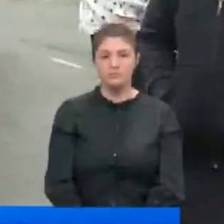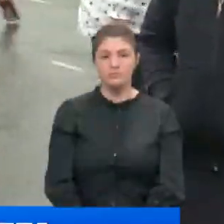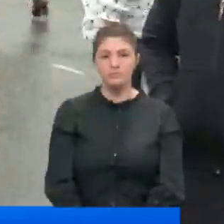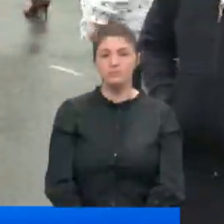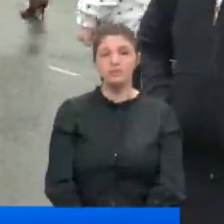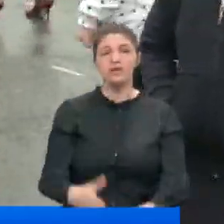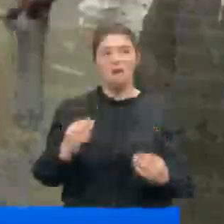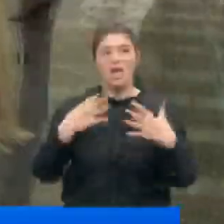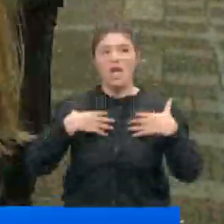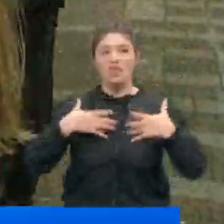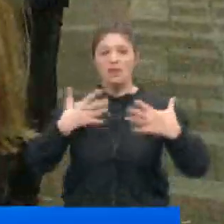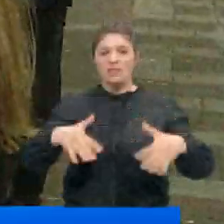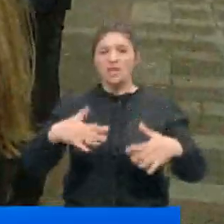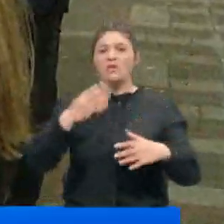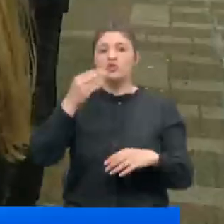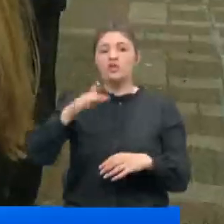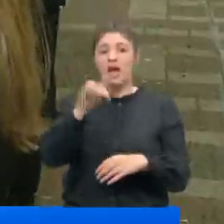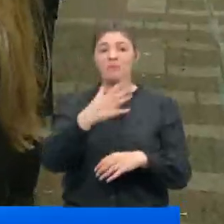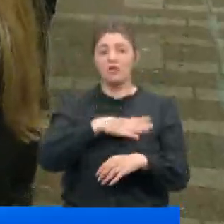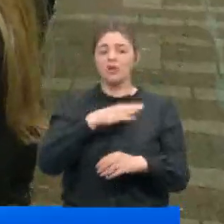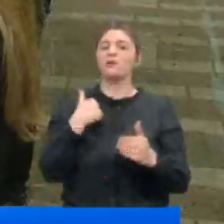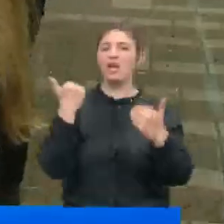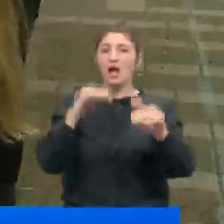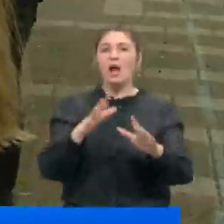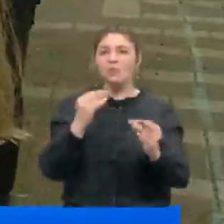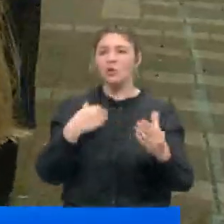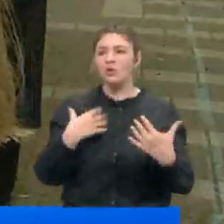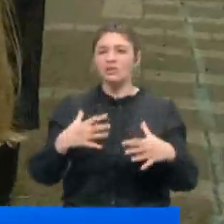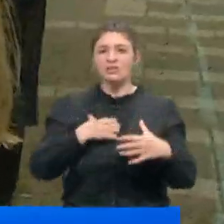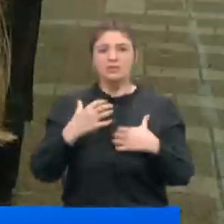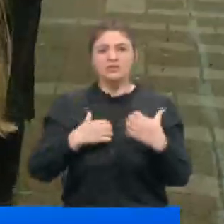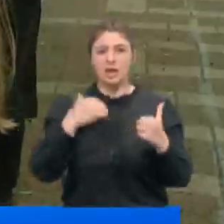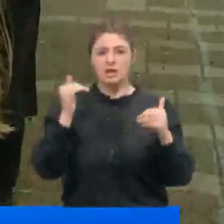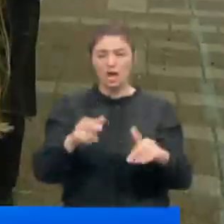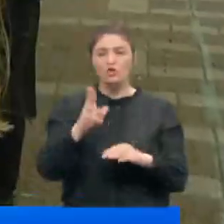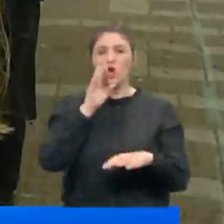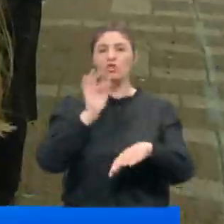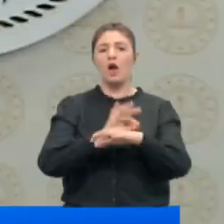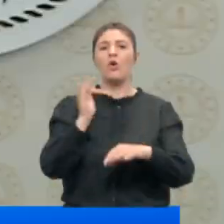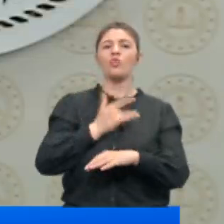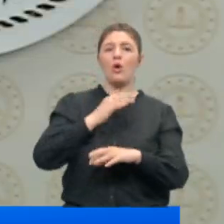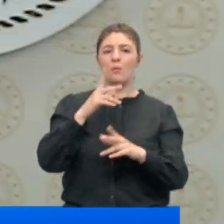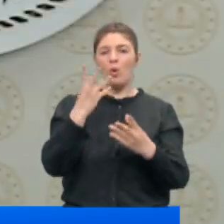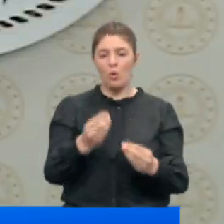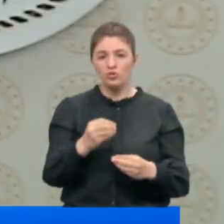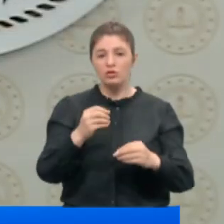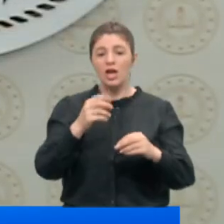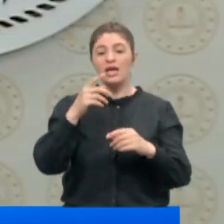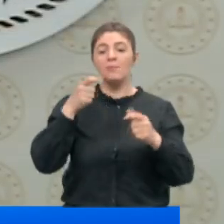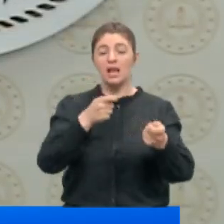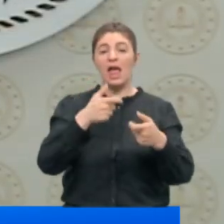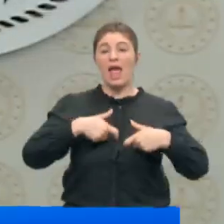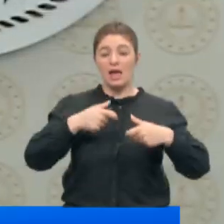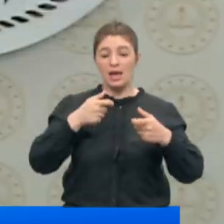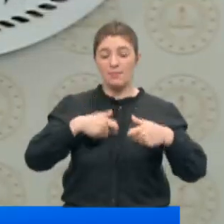Bir heyecan, bir stres. Ama çocuk gelmek istiyordu, geldik ama çok telaşlı bir şekilde oldu. Yine son dakika golü oldu. Milli Eğitim Bakanı Ziya